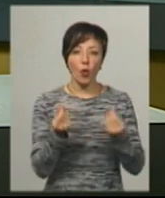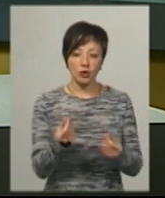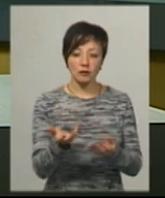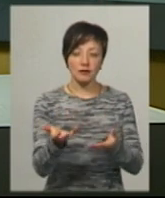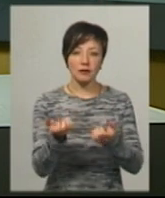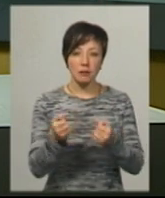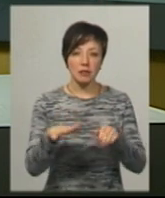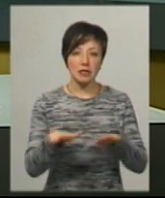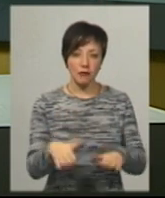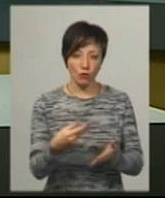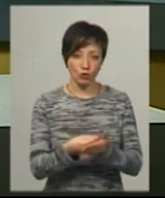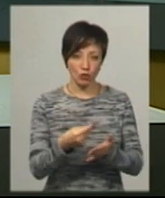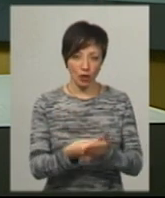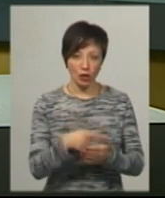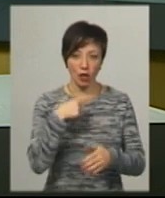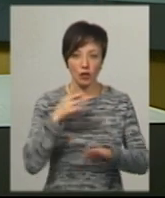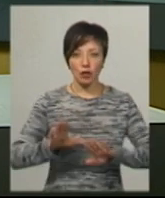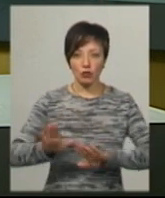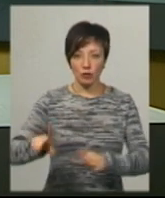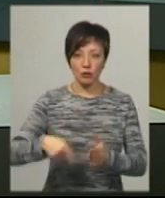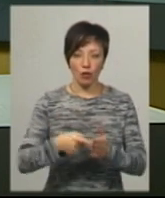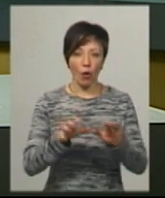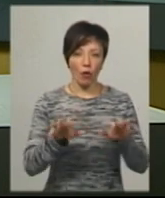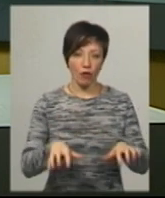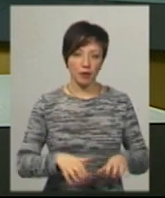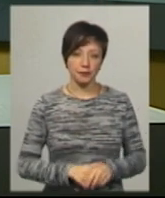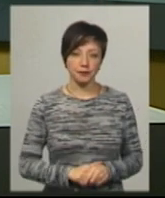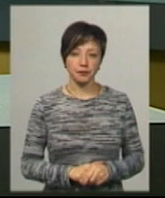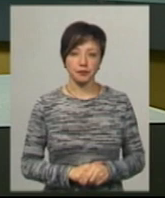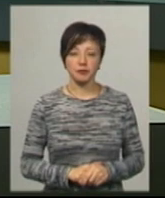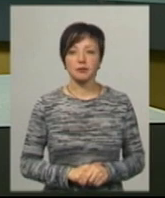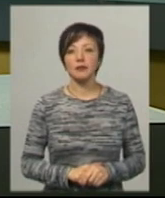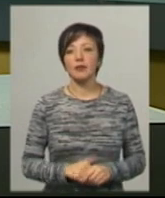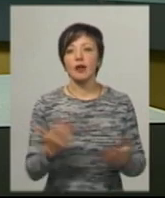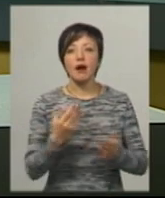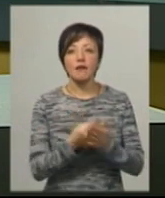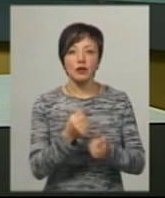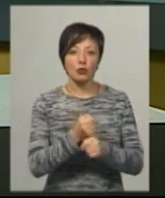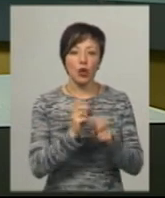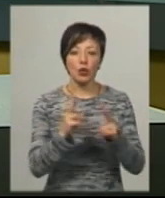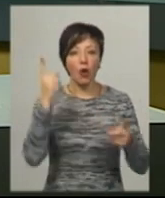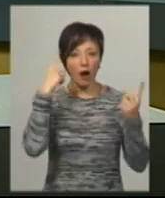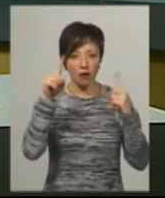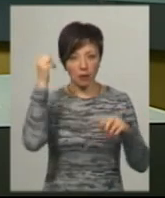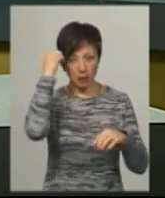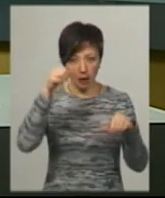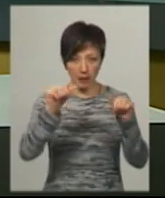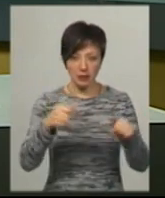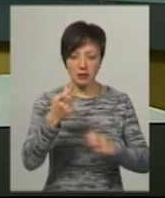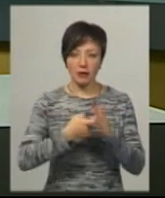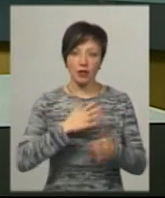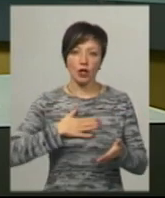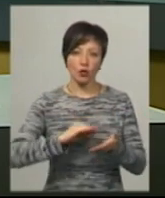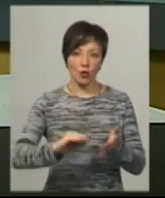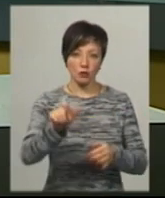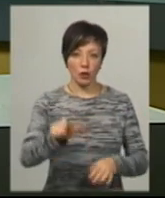місцевого бюджету, каже заступниця міського голови Нетішина Ольга Бобіна. Яка вартість робити хто? Автор пам'ятника дізнавалася Леся